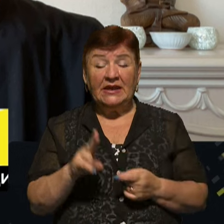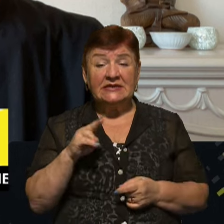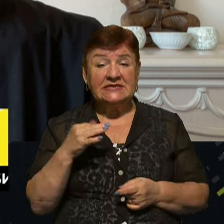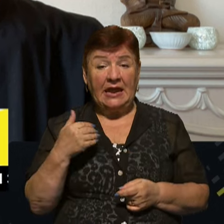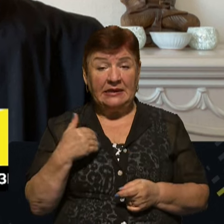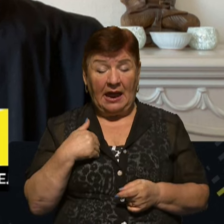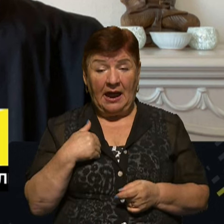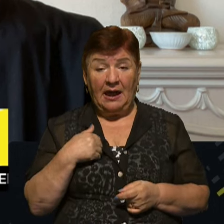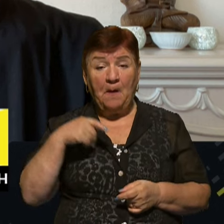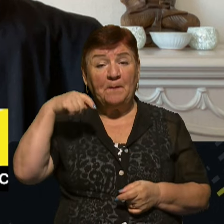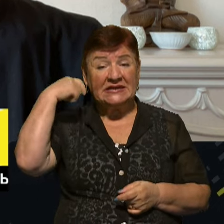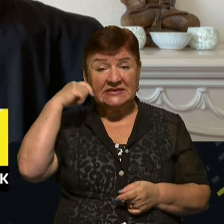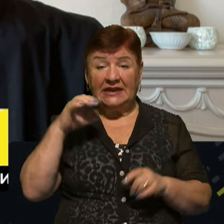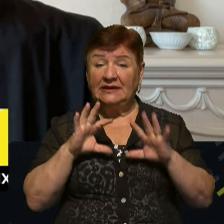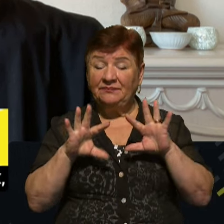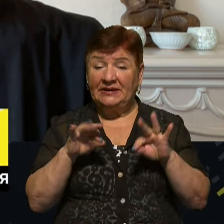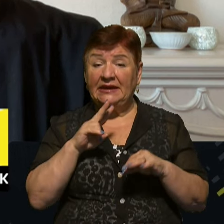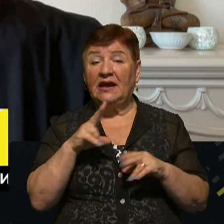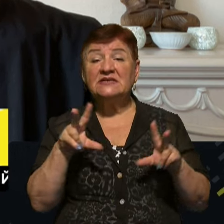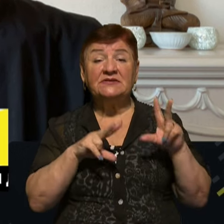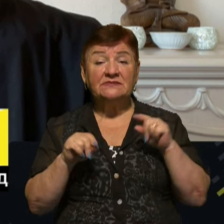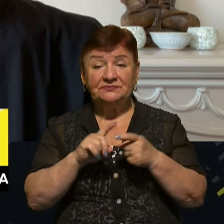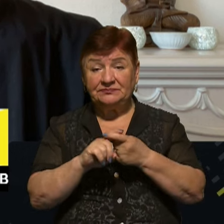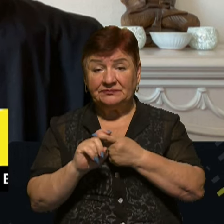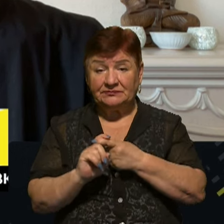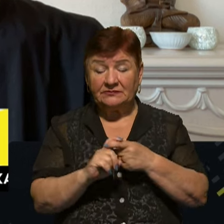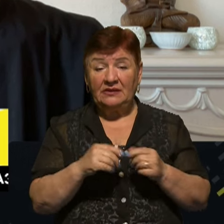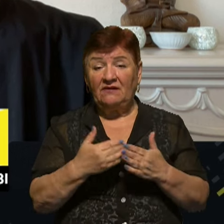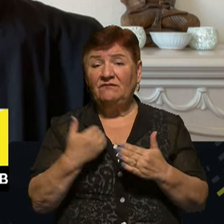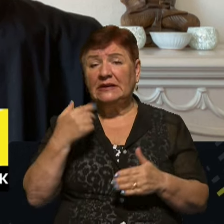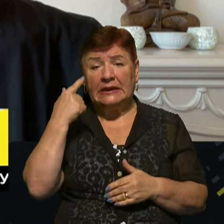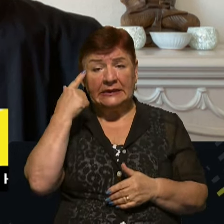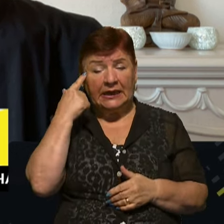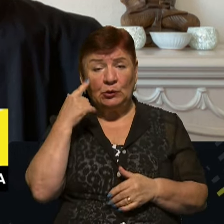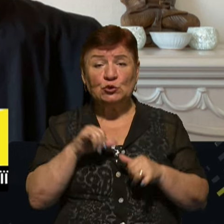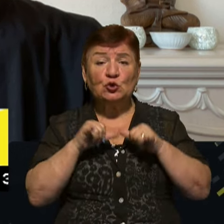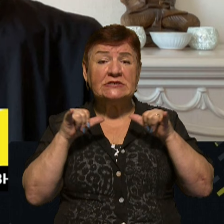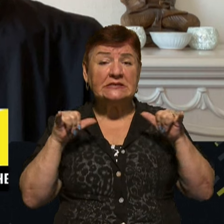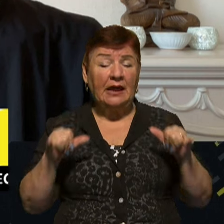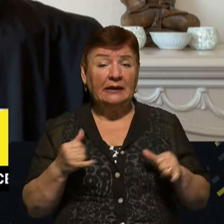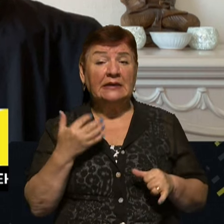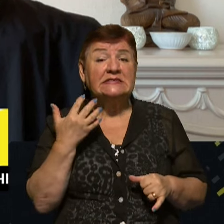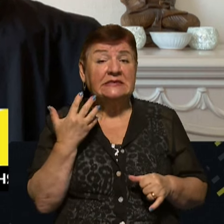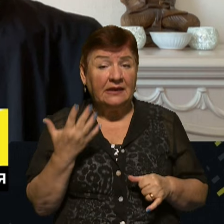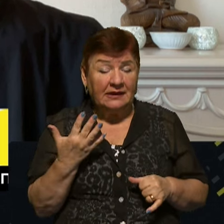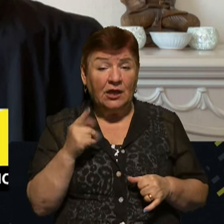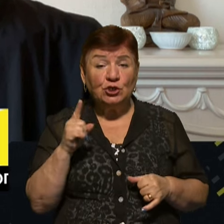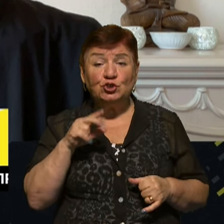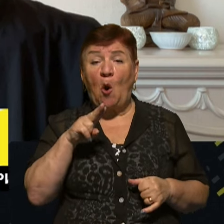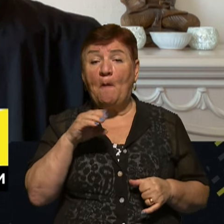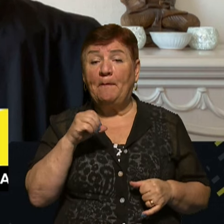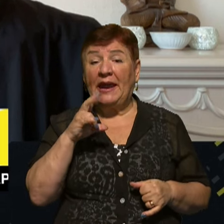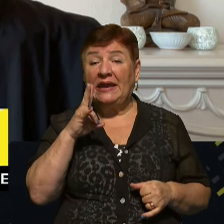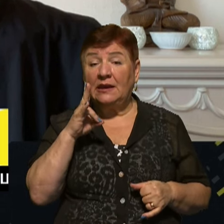президента Фінляндії Олександра Стуба, який вважає, що якраз залежність Росії від Китаю зросла настільки, що Пекін міг би